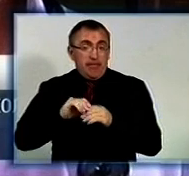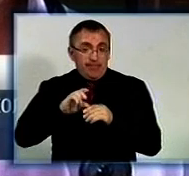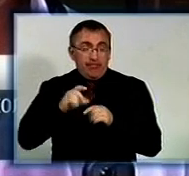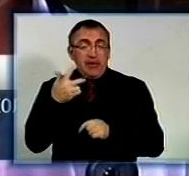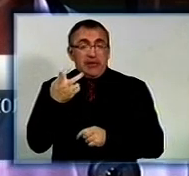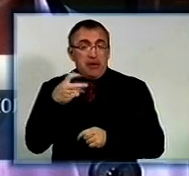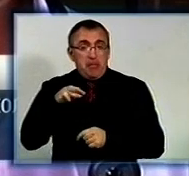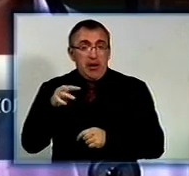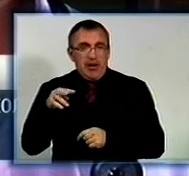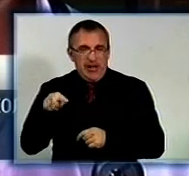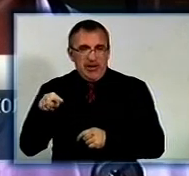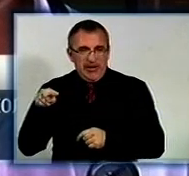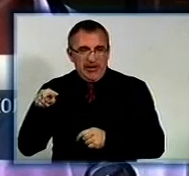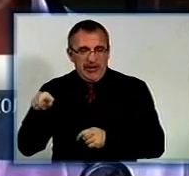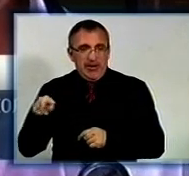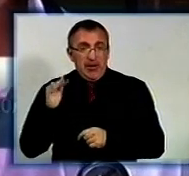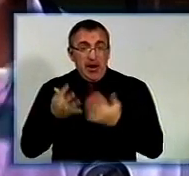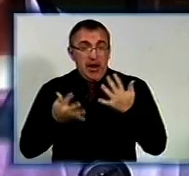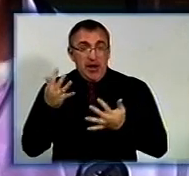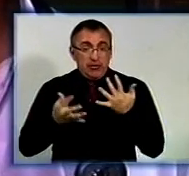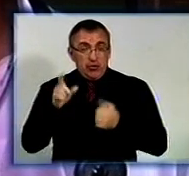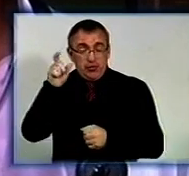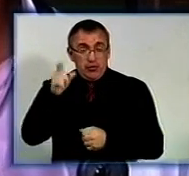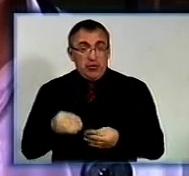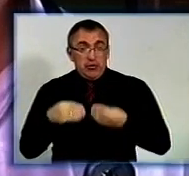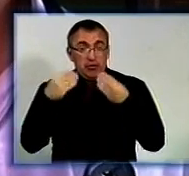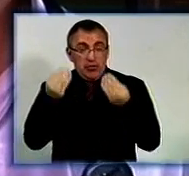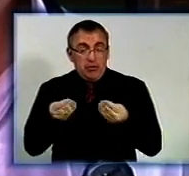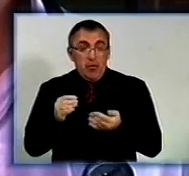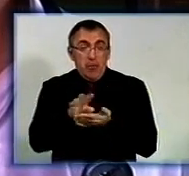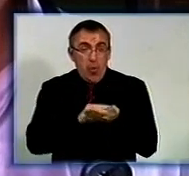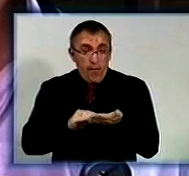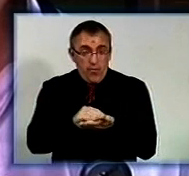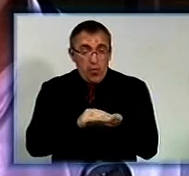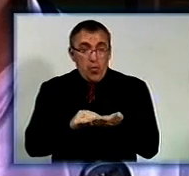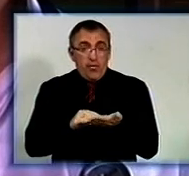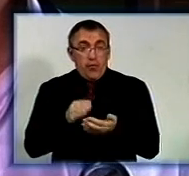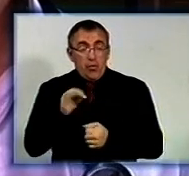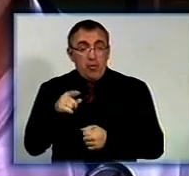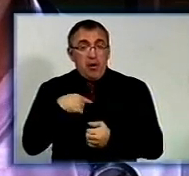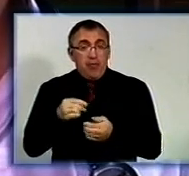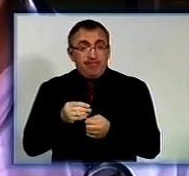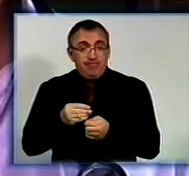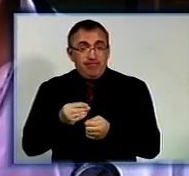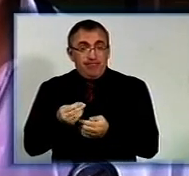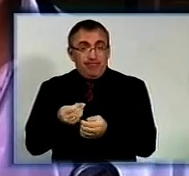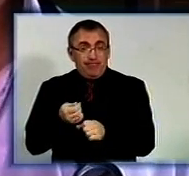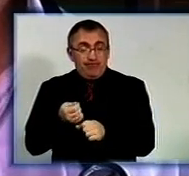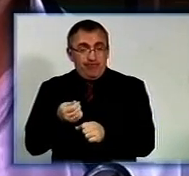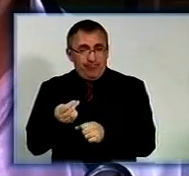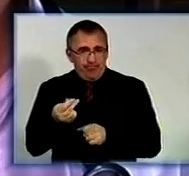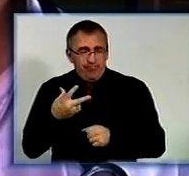мл, це без випадку аналізів. Якщо людина здає повторно, то набираємо не більше